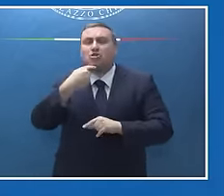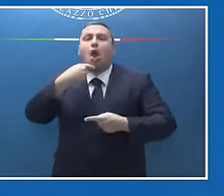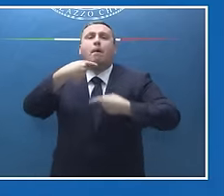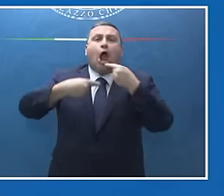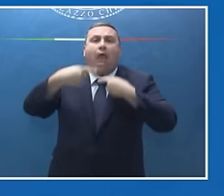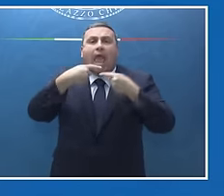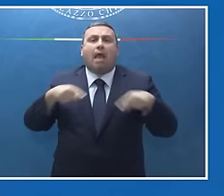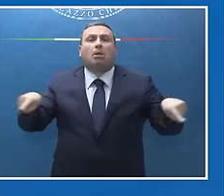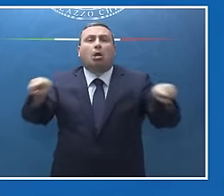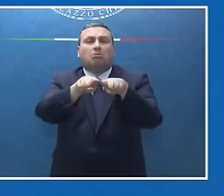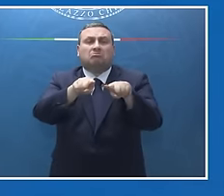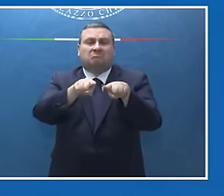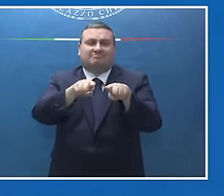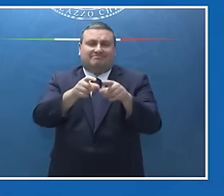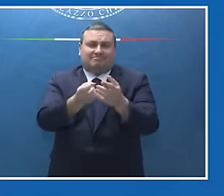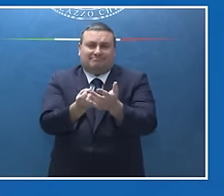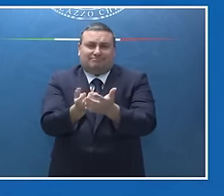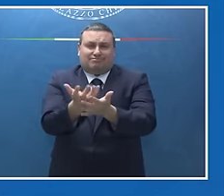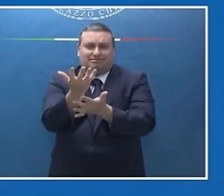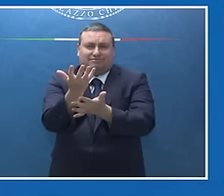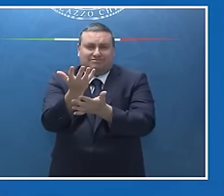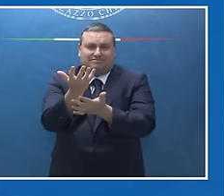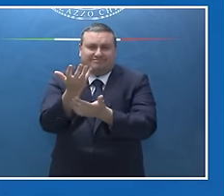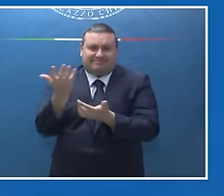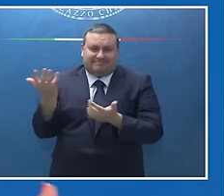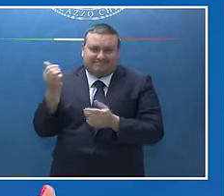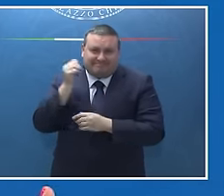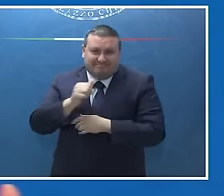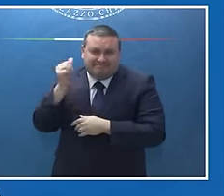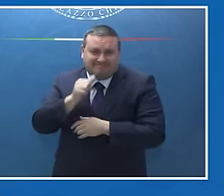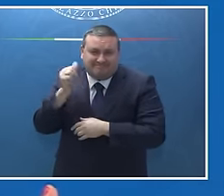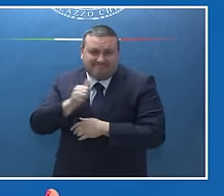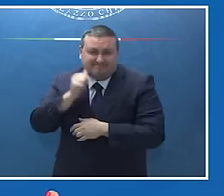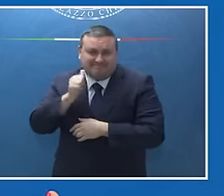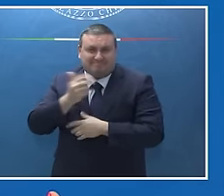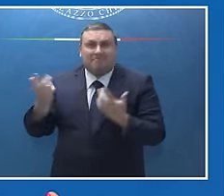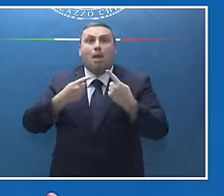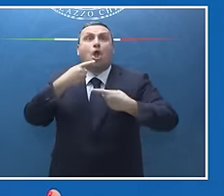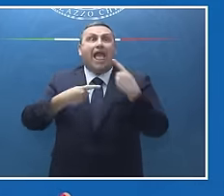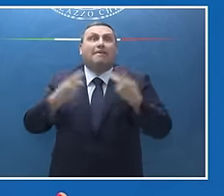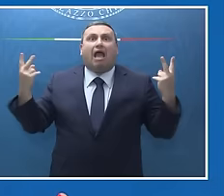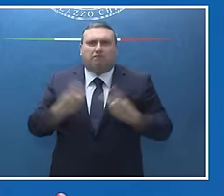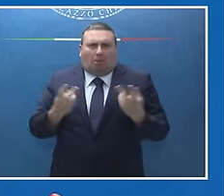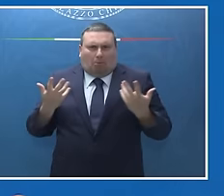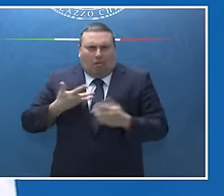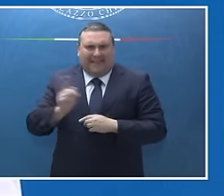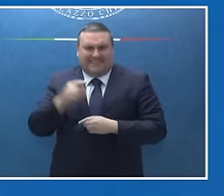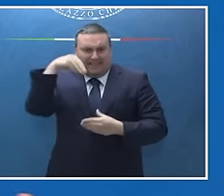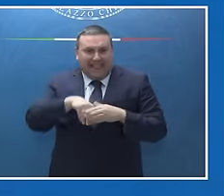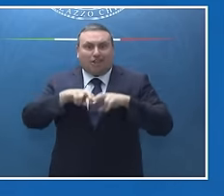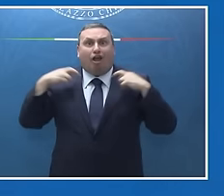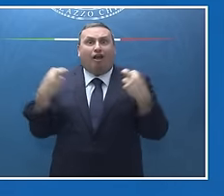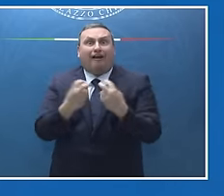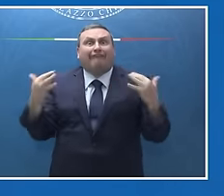costruita in maniera totalmente artefatta e infatti è una polemica che non è esistita nel vertice, che non è